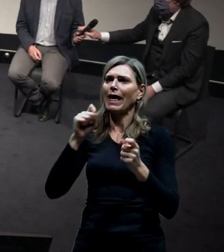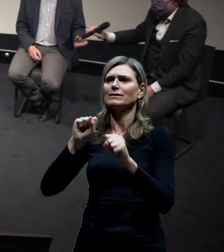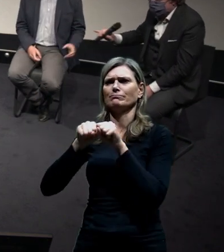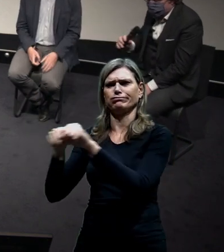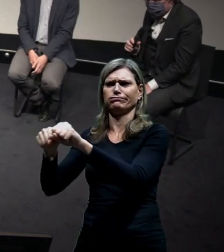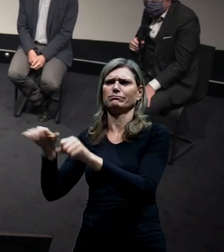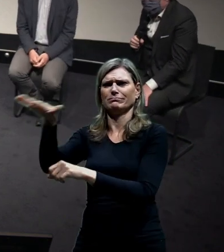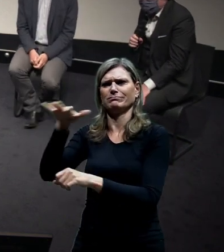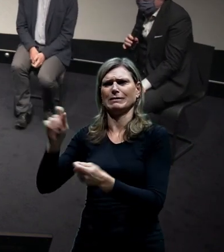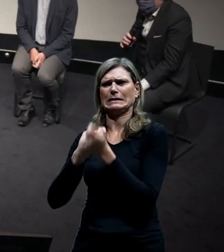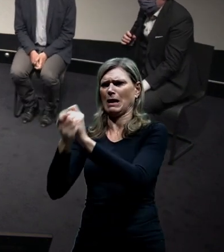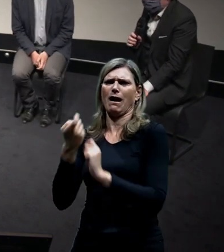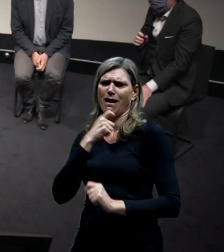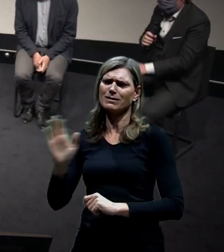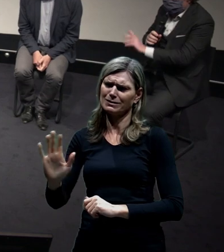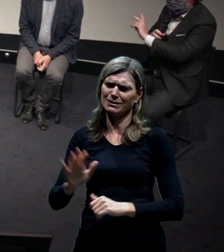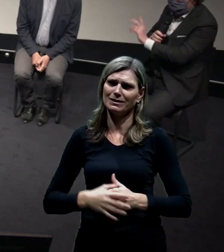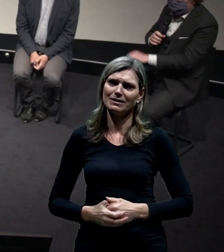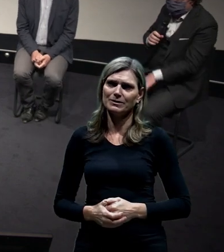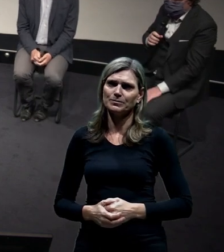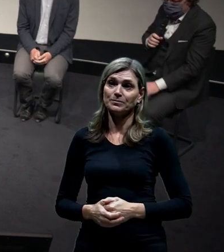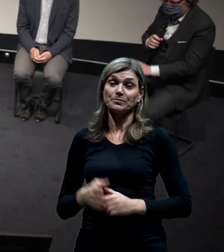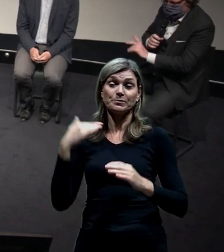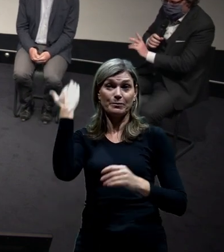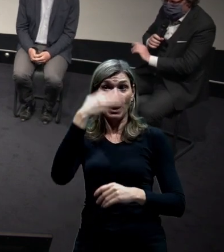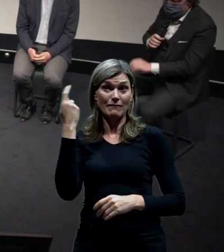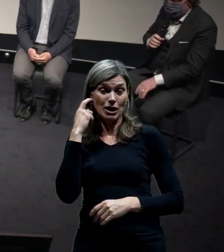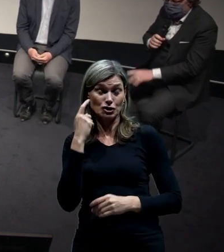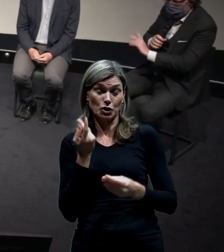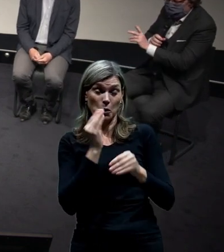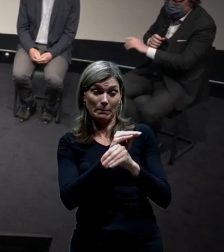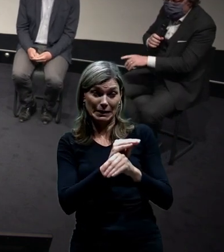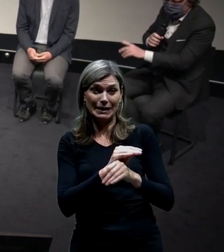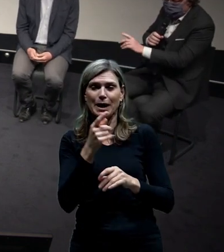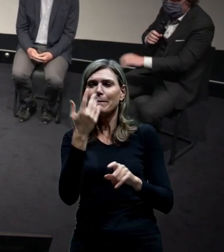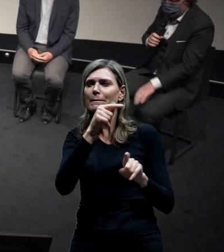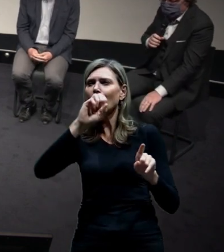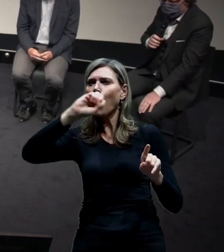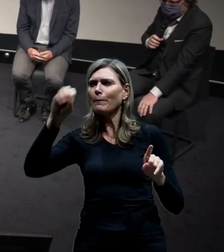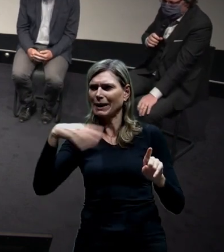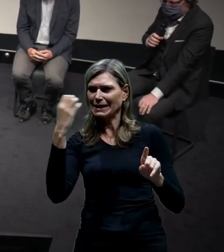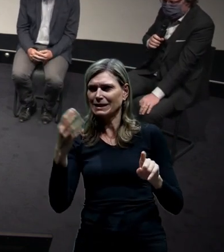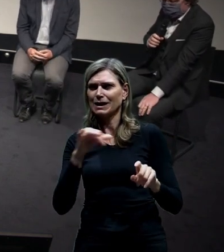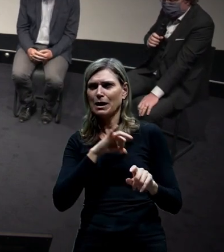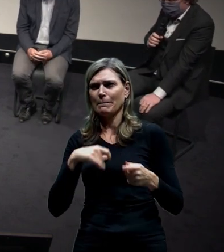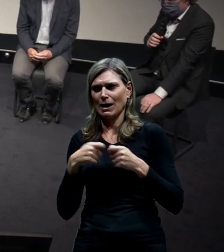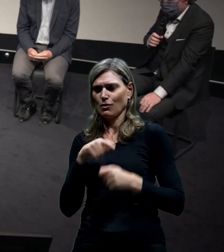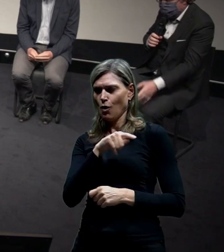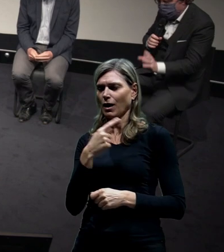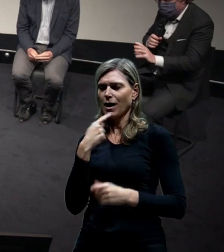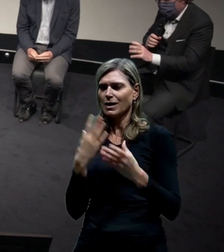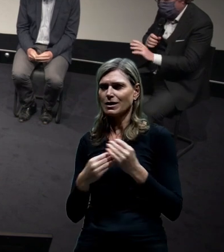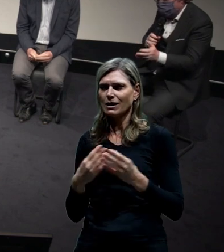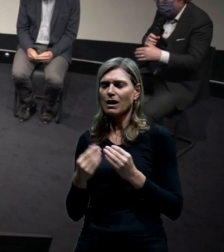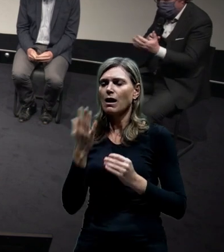Hlaváček bude reagovat. Já jenom ještě doplnil, což v té prezentaci pana kolegy Semináda bylo